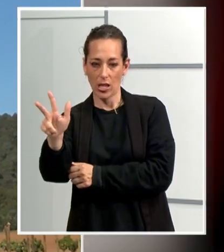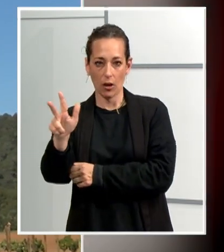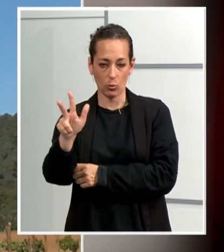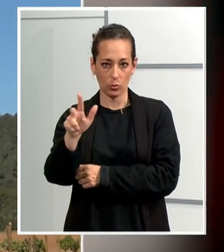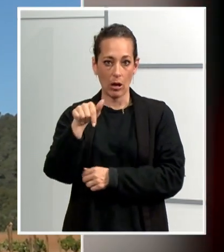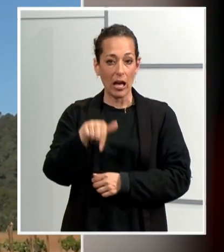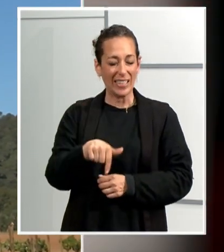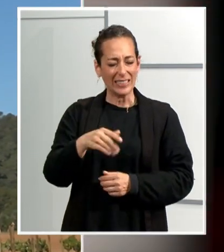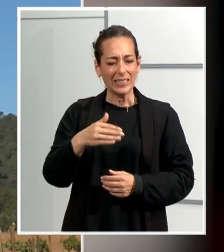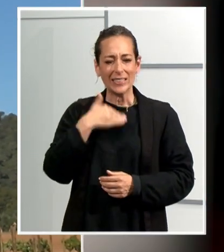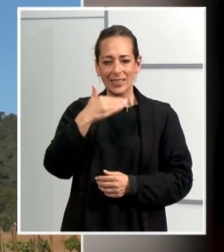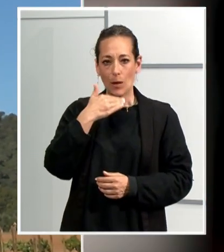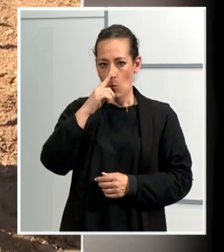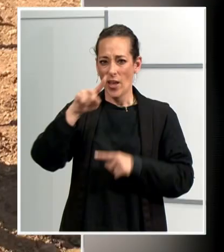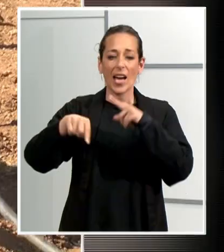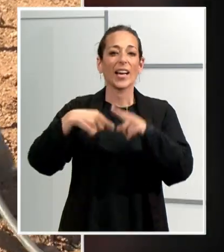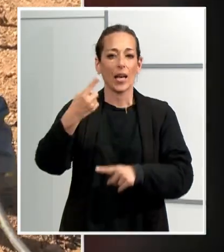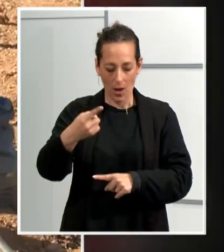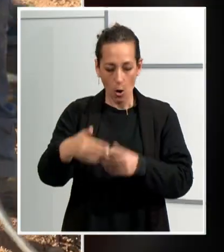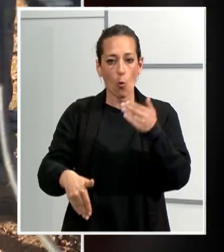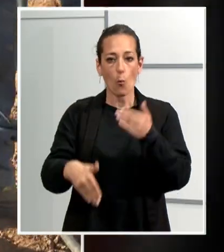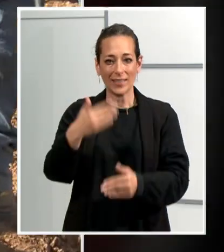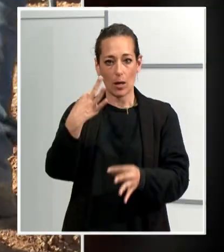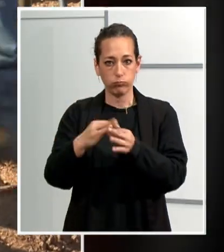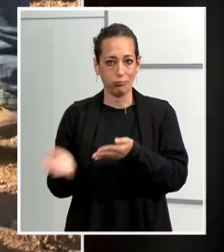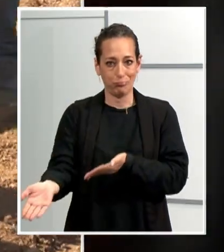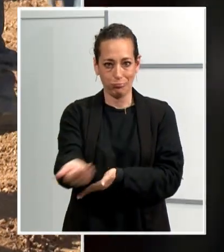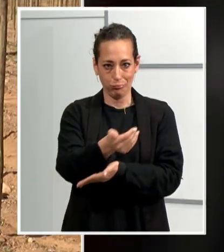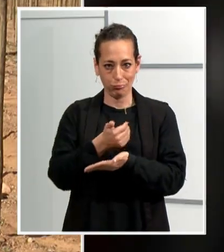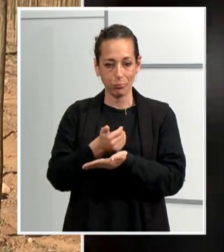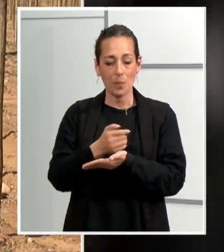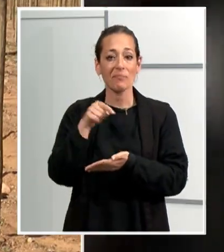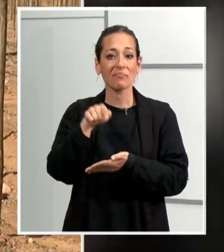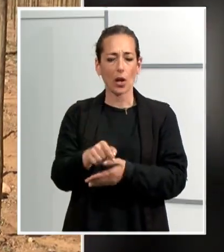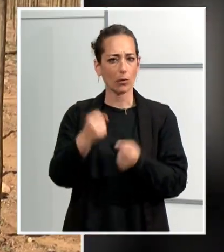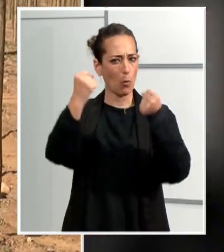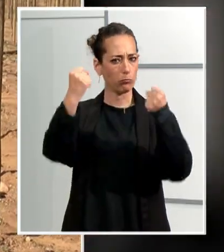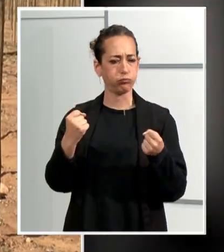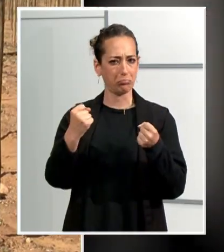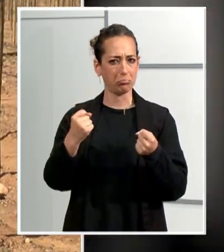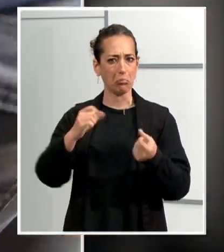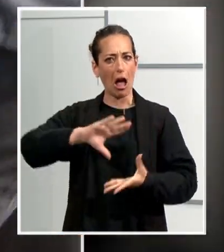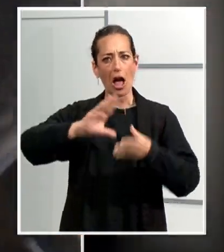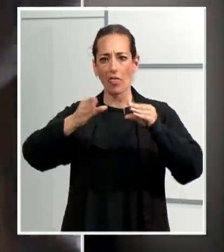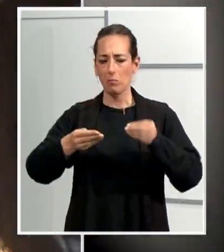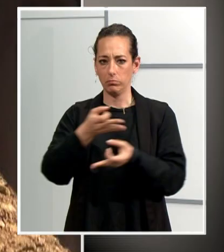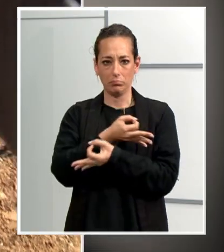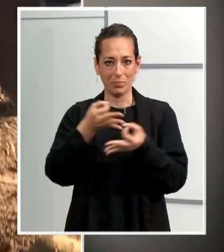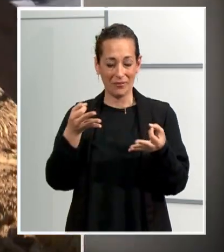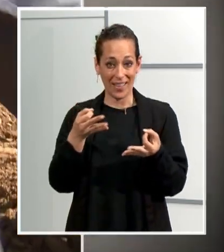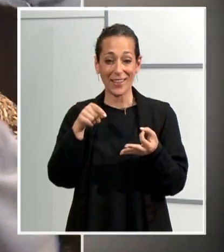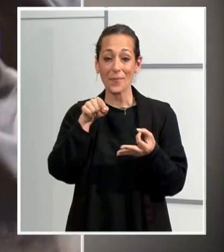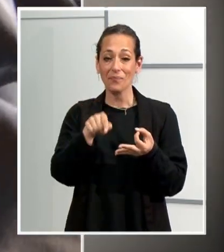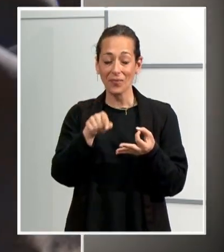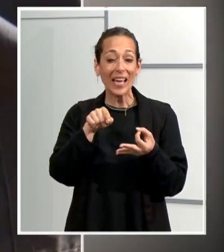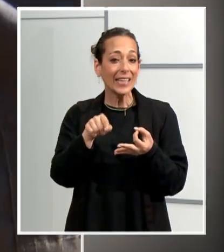i serem capaços de treure els primers fruits. La varietat del Terrasenc ha arrelat bé a la finca i la planta s'ha adaptat perfectament. Això fa que les expectatives